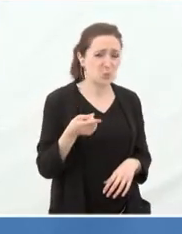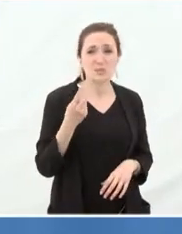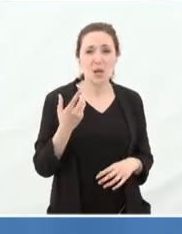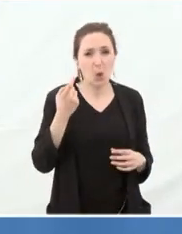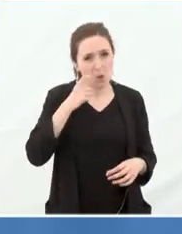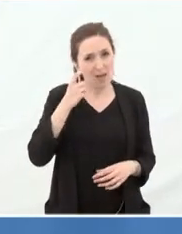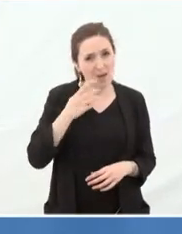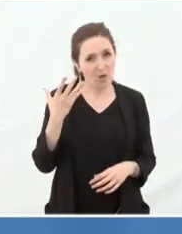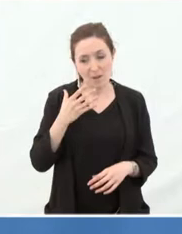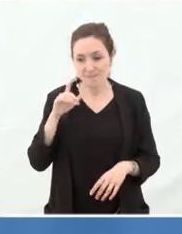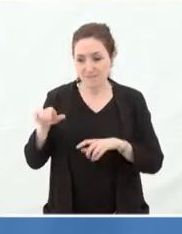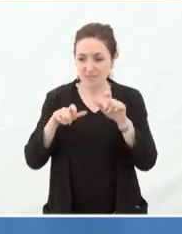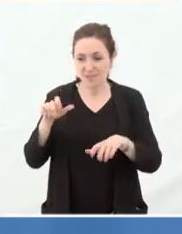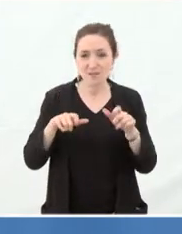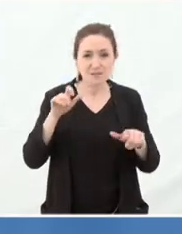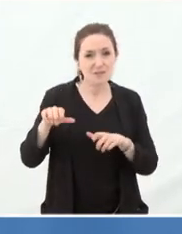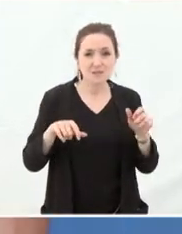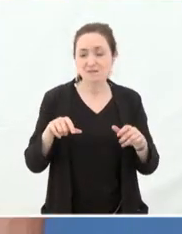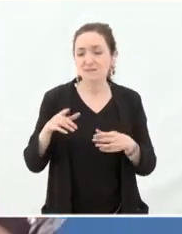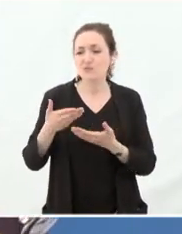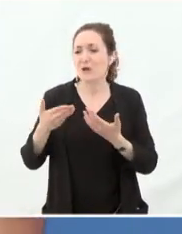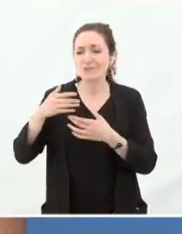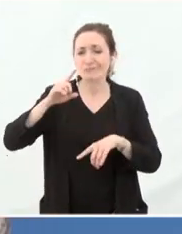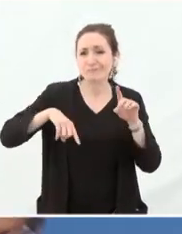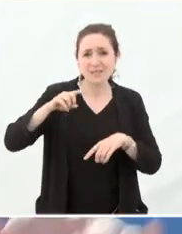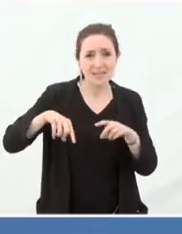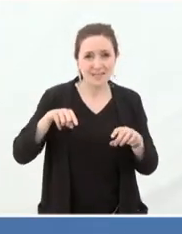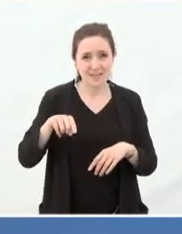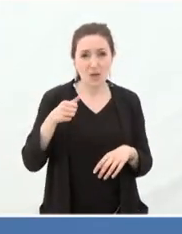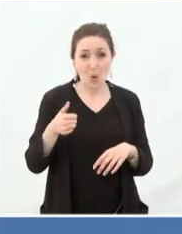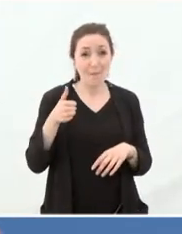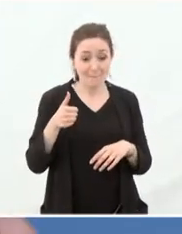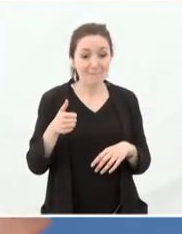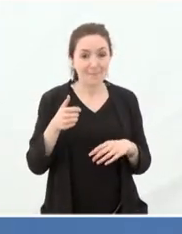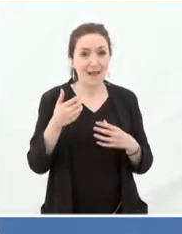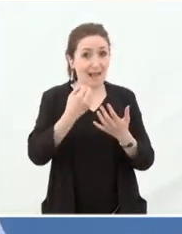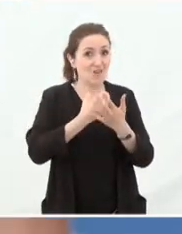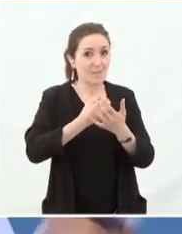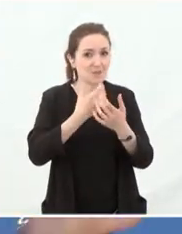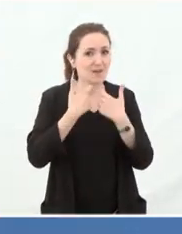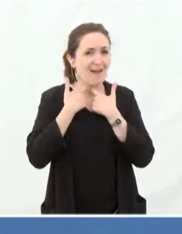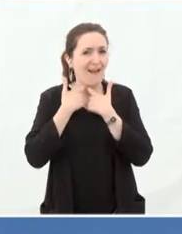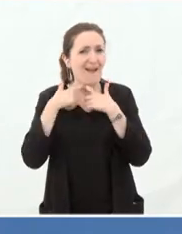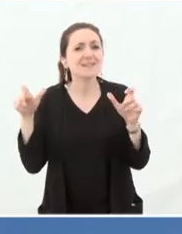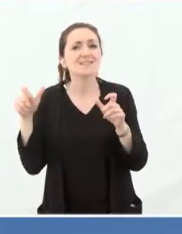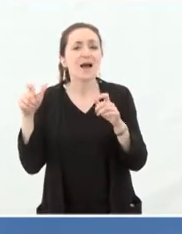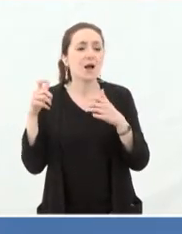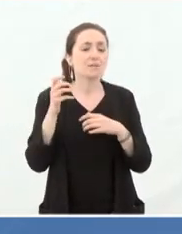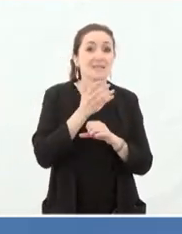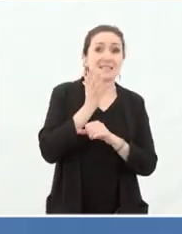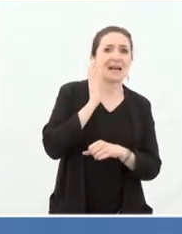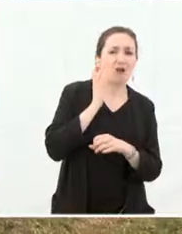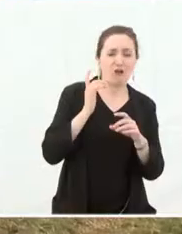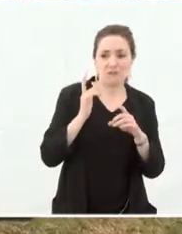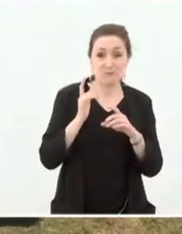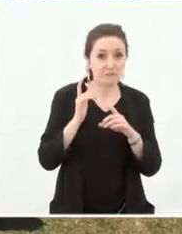que les gens, quelle que soit aussi leur situation pour eux-mêmes, ils ont un accès à l'information qui est très différent qu'il y encore 5 ans. Aujourd'hui